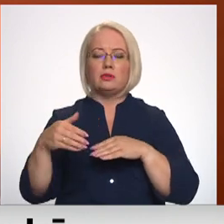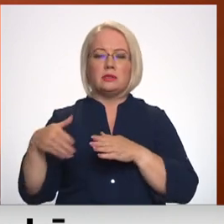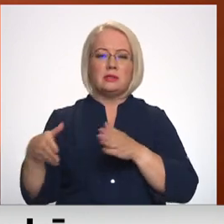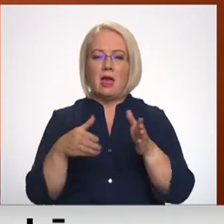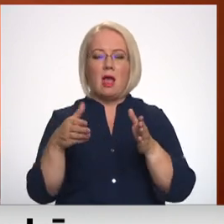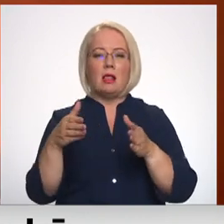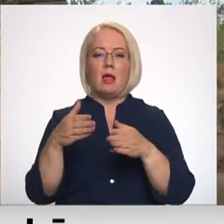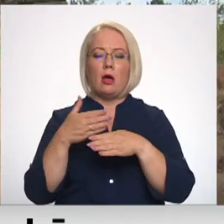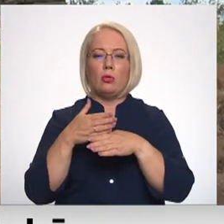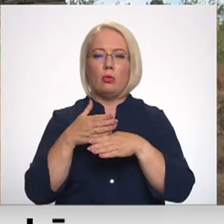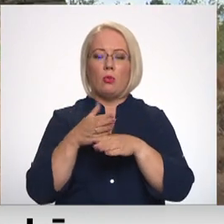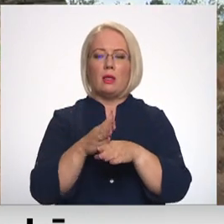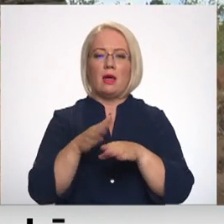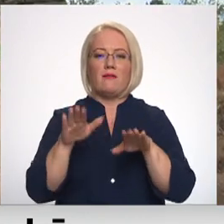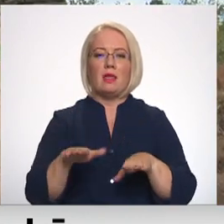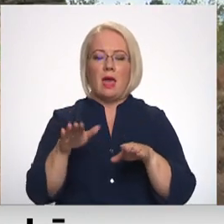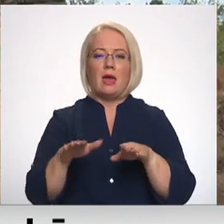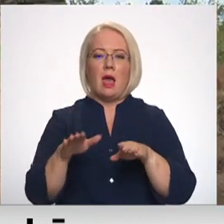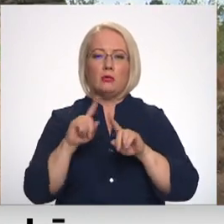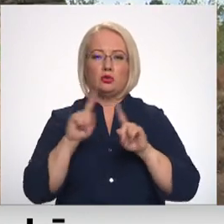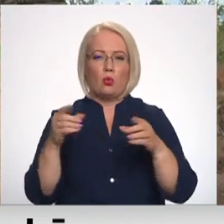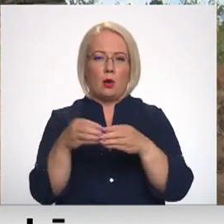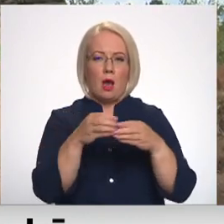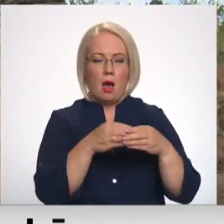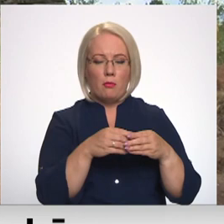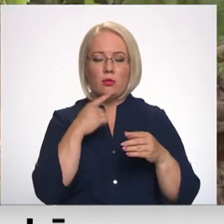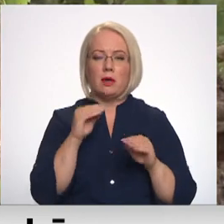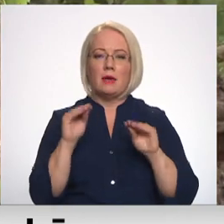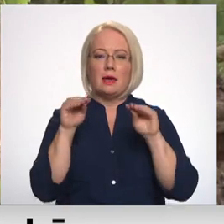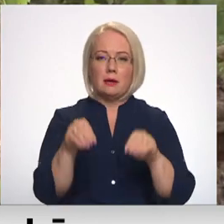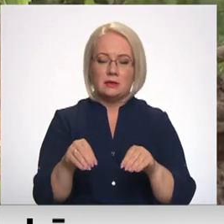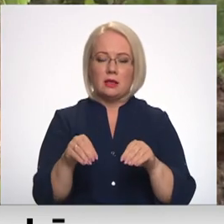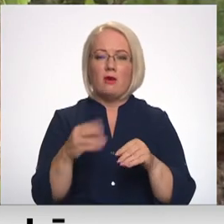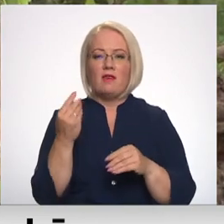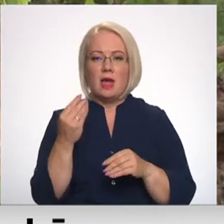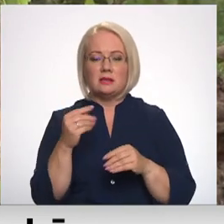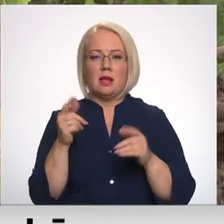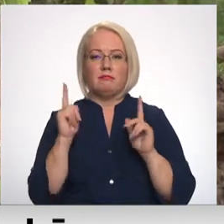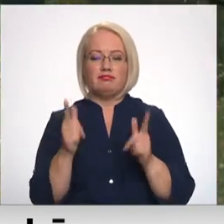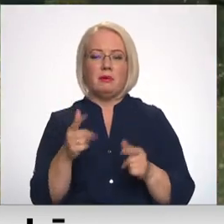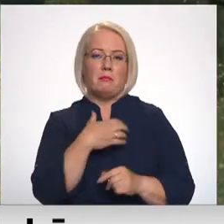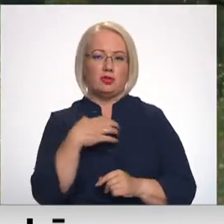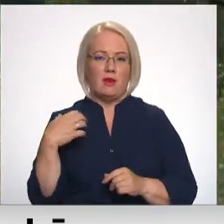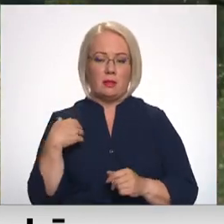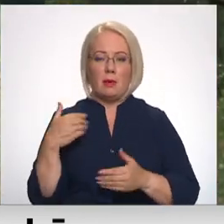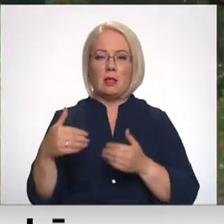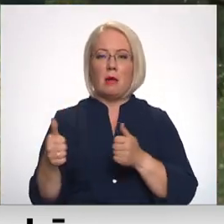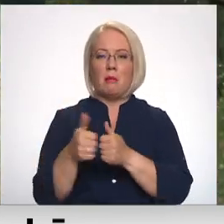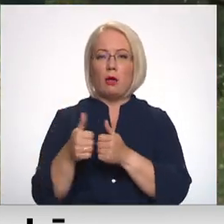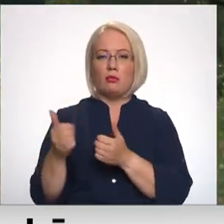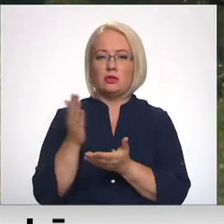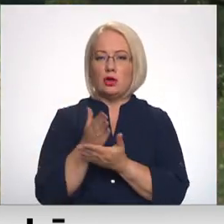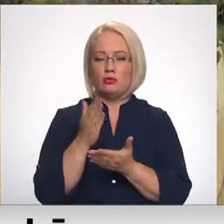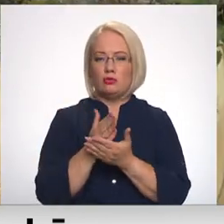ar vietējām sugām. Apstādījumus iestādīt un finansēt par saviem līdzekļiem apņēmusies pašvaldība. Tomēr blakus esošā īpašuma